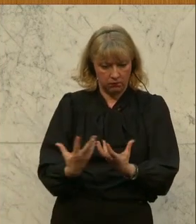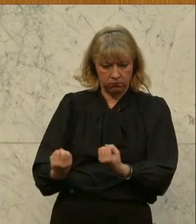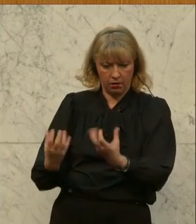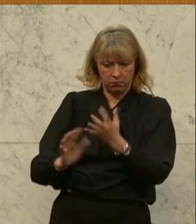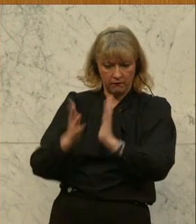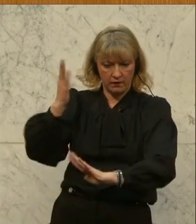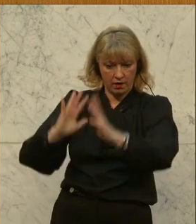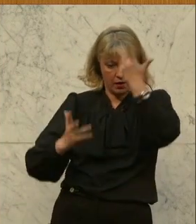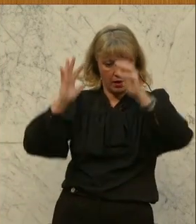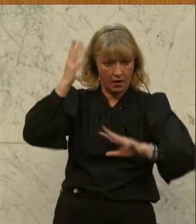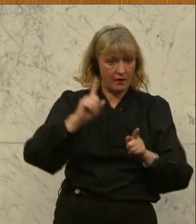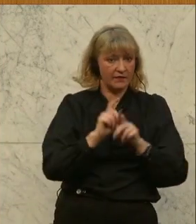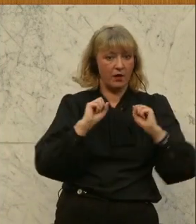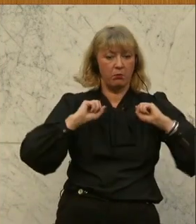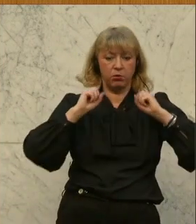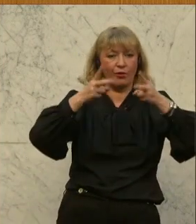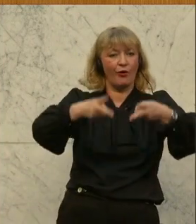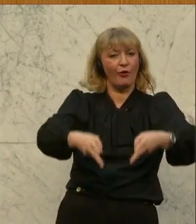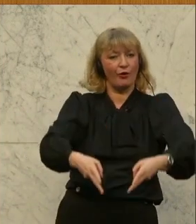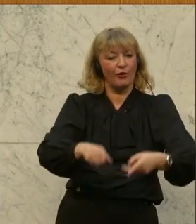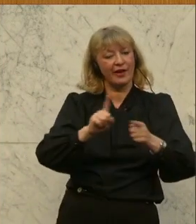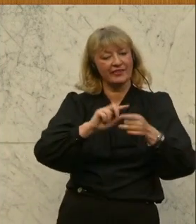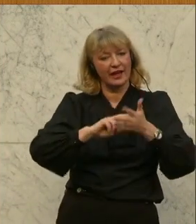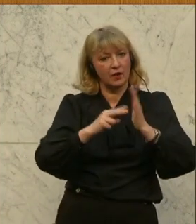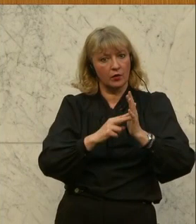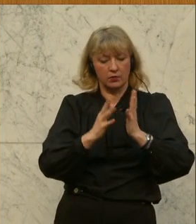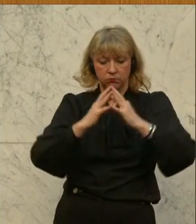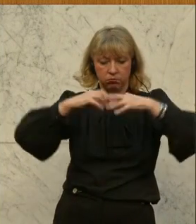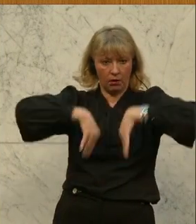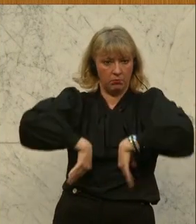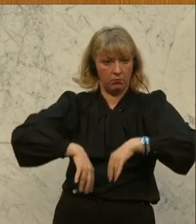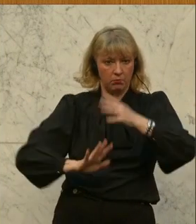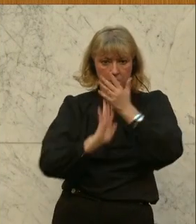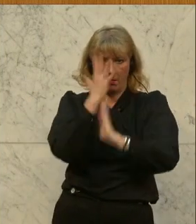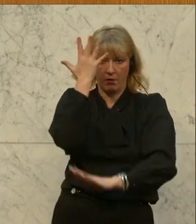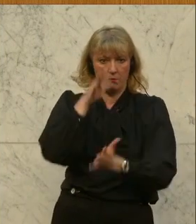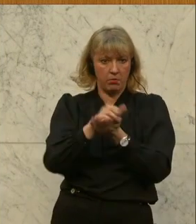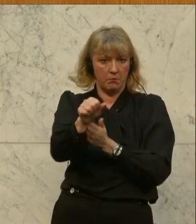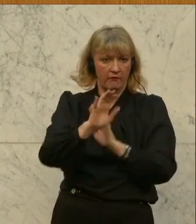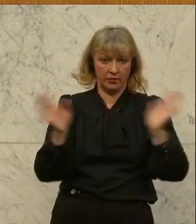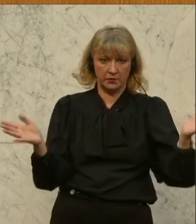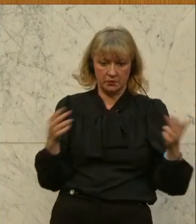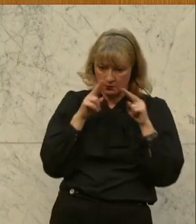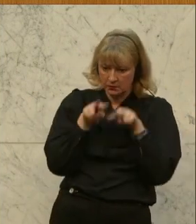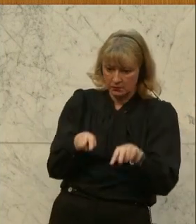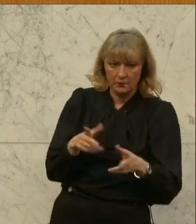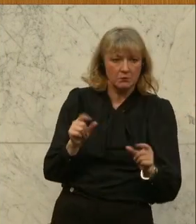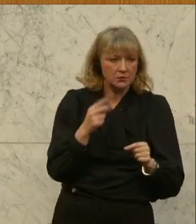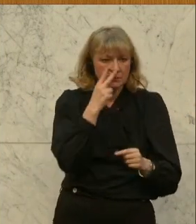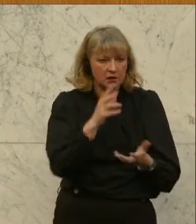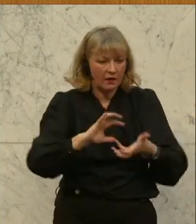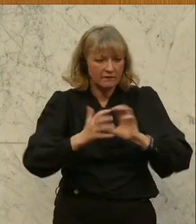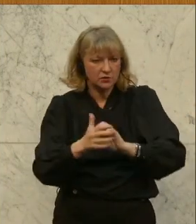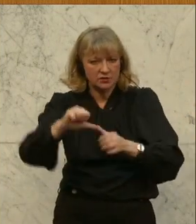Brückentechnologie, wie diese Brücke eingestürzt ist und abgebrannt ist. Wir sehen, fossiles Öl